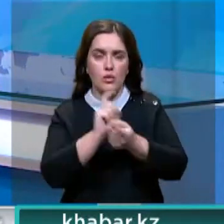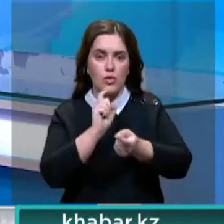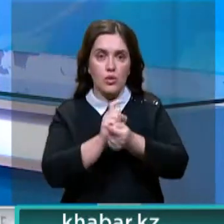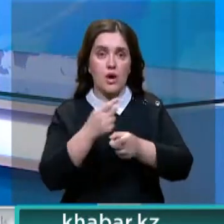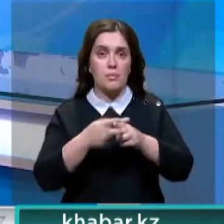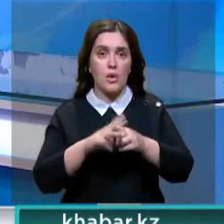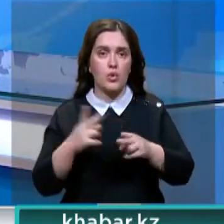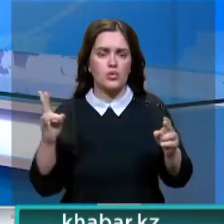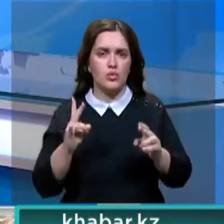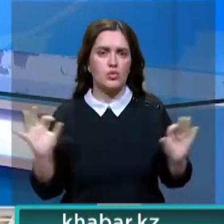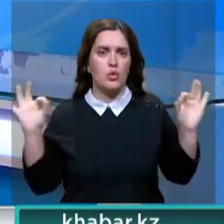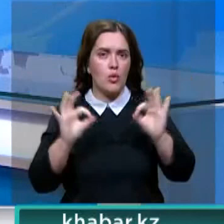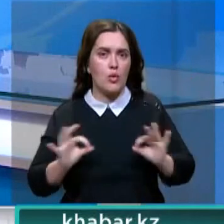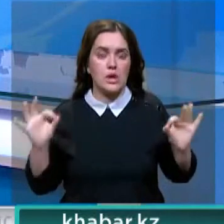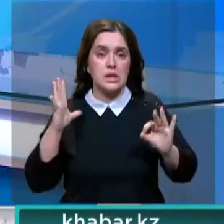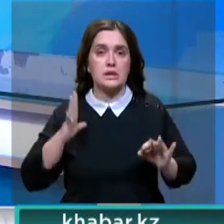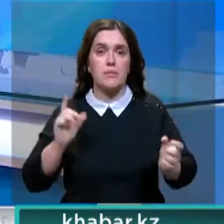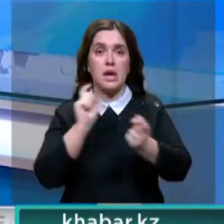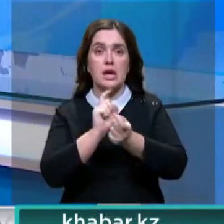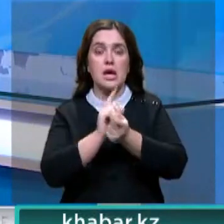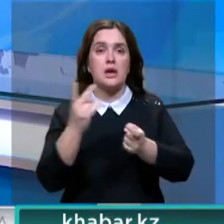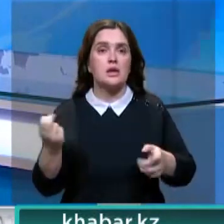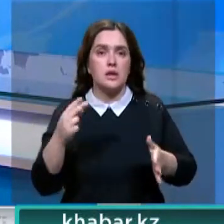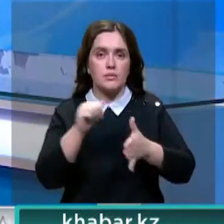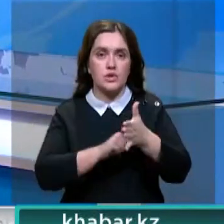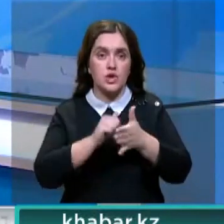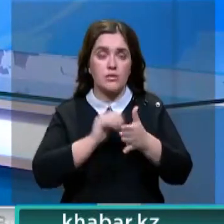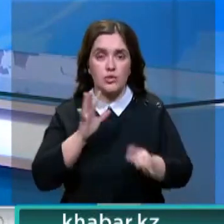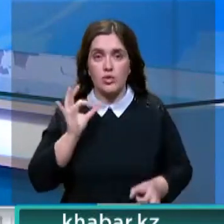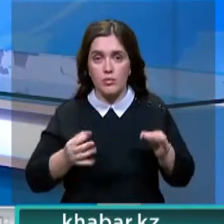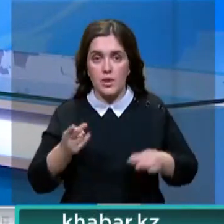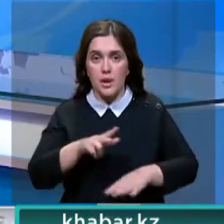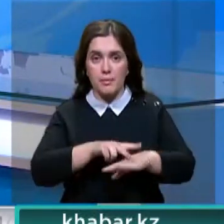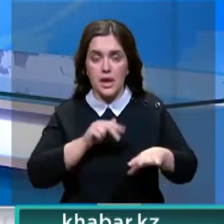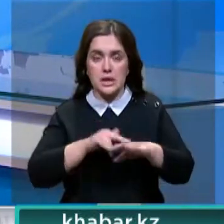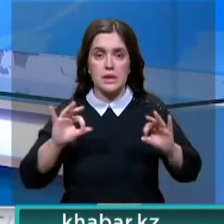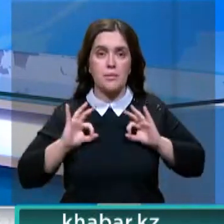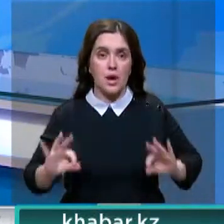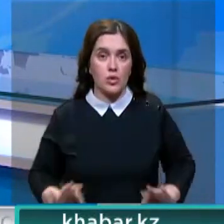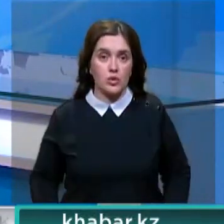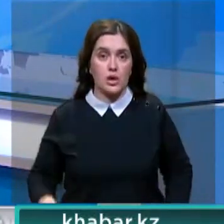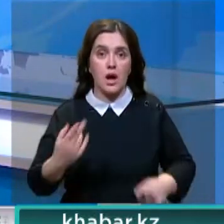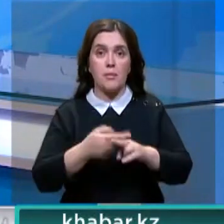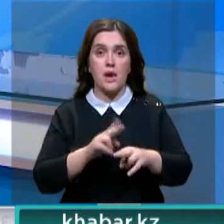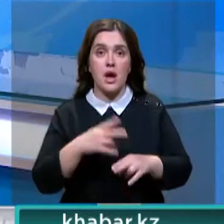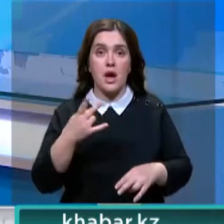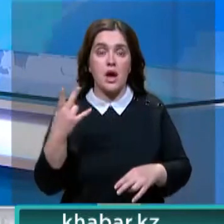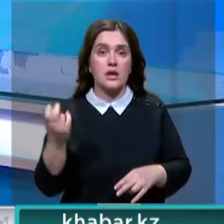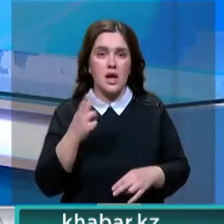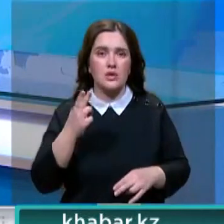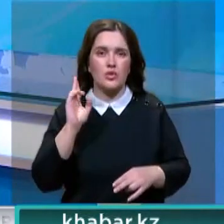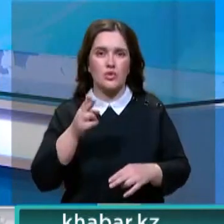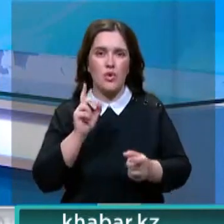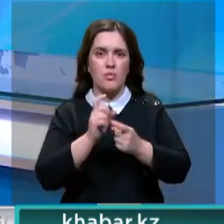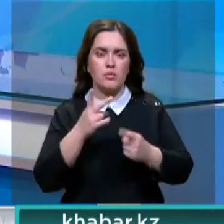считает, что нулевая терпимость конфликтом на этнической почве должна стать нормой для полиции и прокуратуры. А этномедиатором